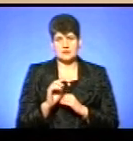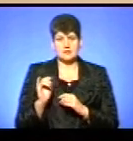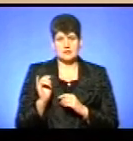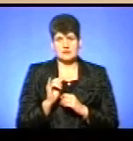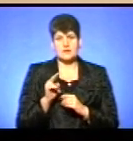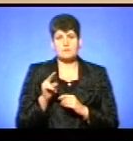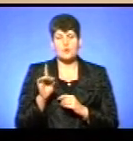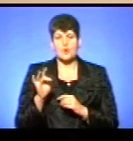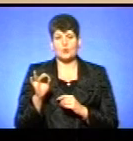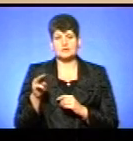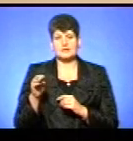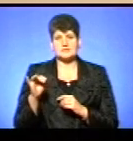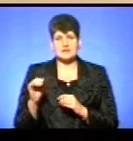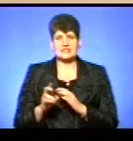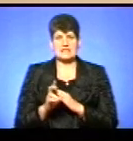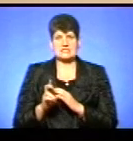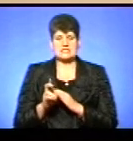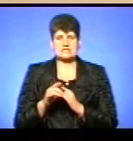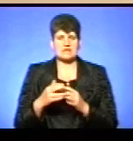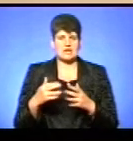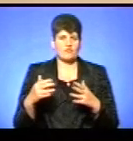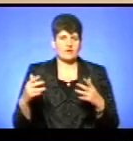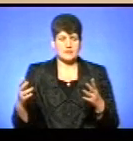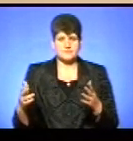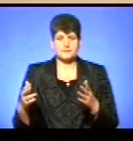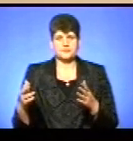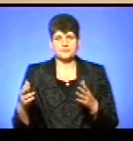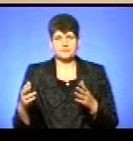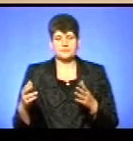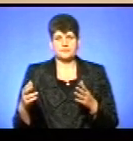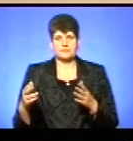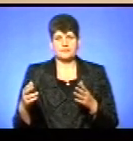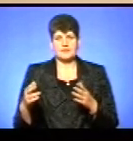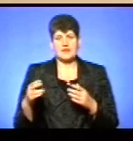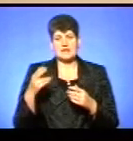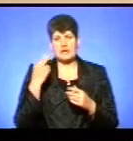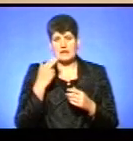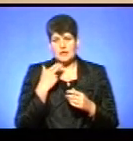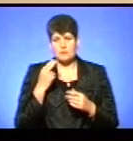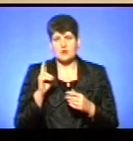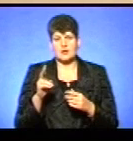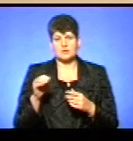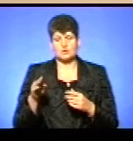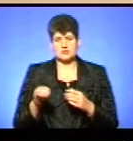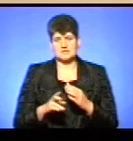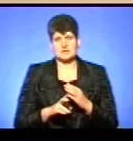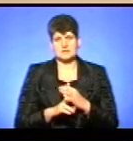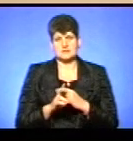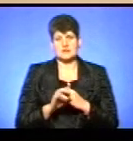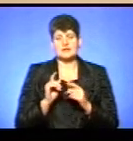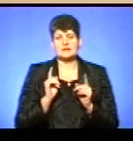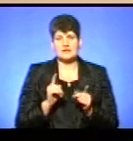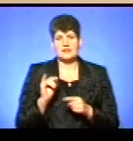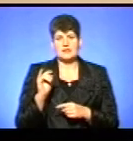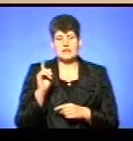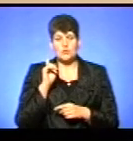протестантські церкви, і Рима-католицької церкви, і навіть євдеї,